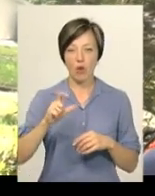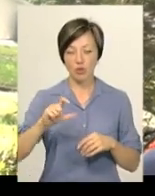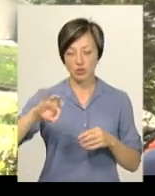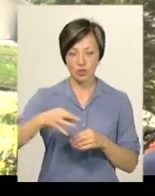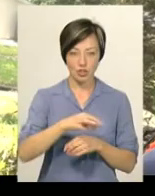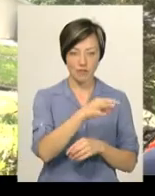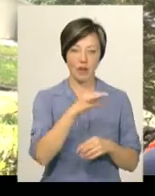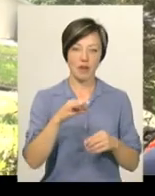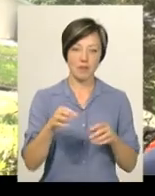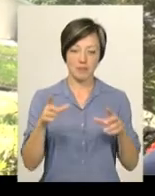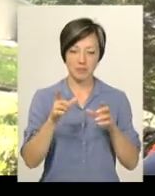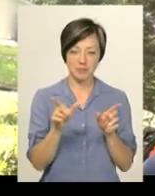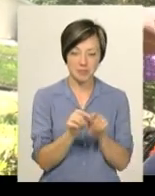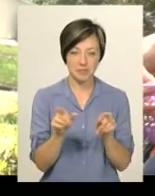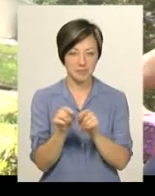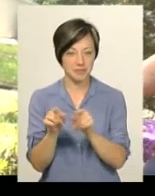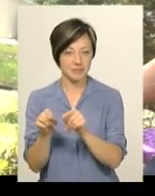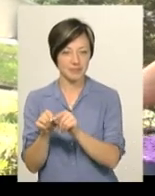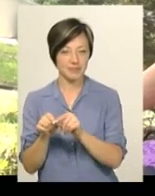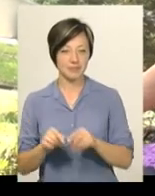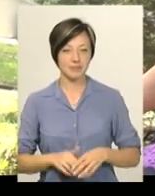зшиваємо одне, друге, третє.